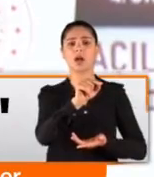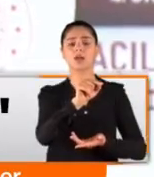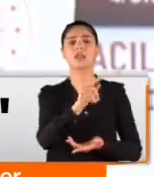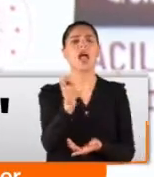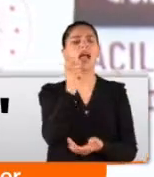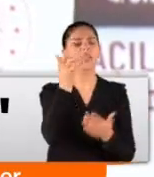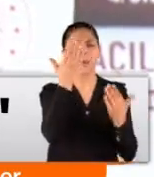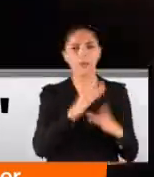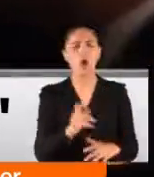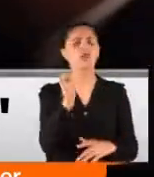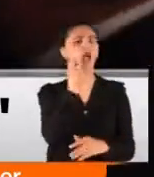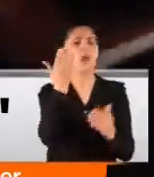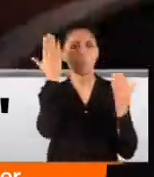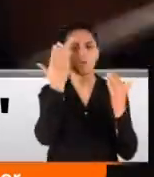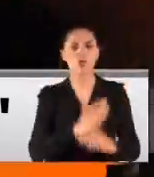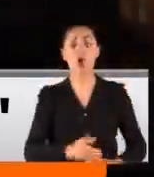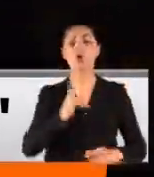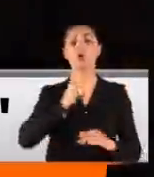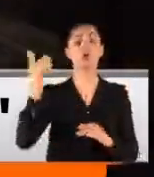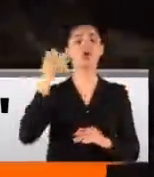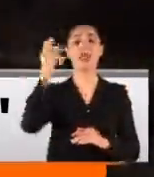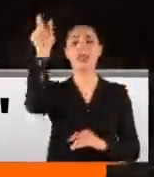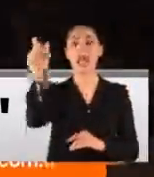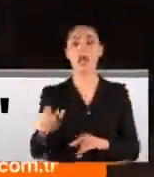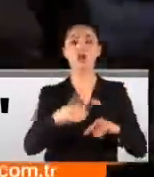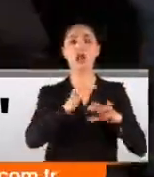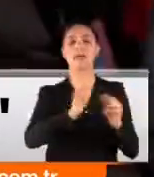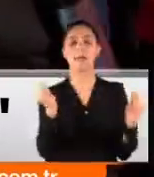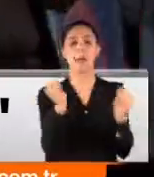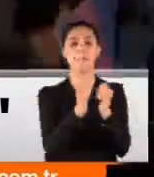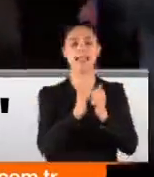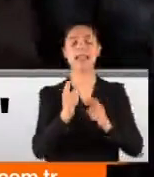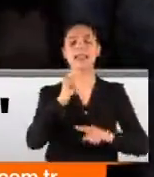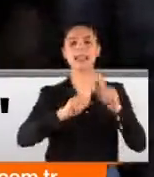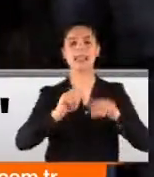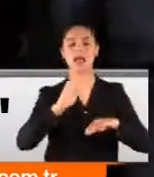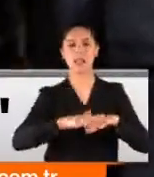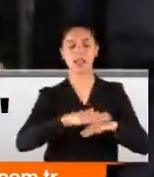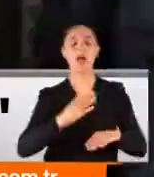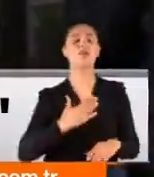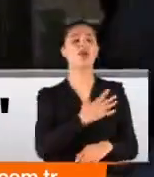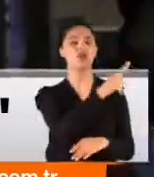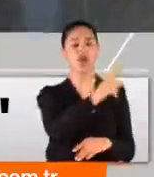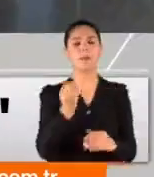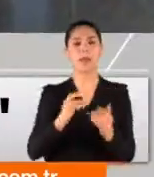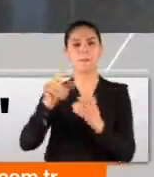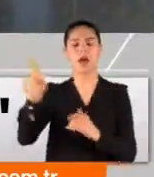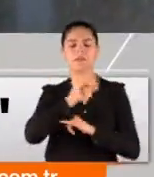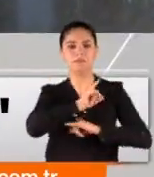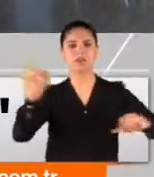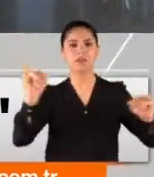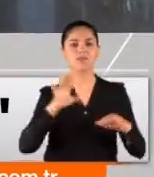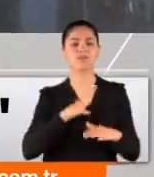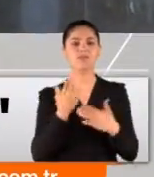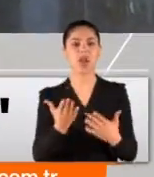ne namus var. Cumhurbaşkanı Erdoğan, HDP'nin birlikte siyaset yaptığı CHP ve İYİ Parti'yi de unutmadı. Şimdi